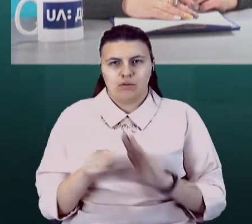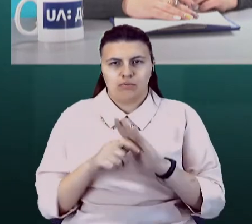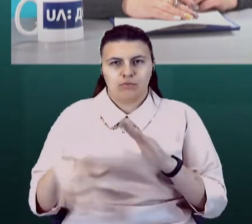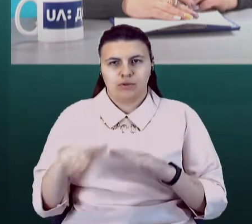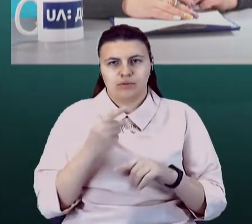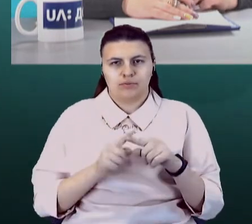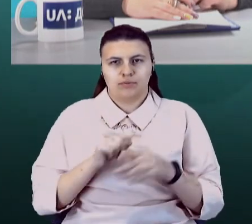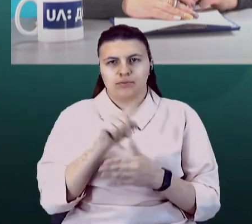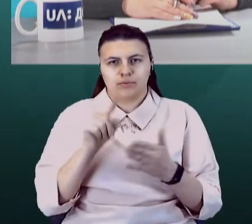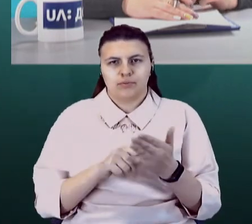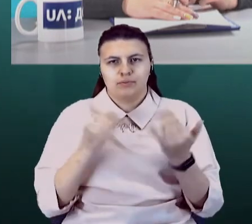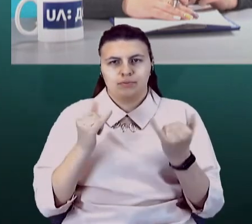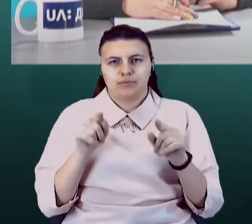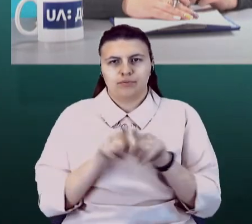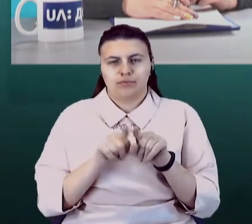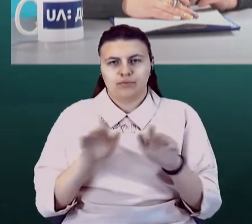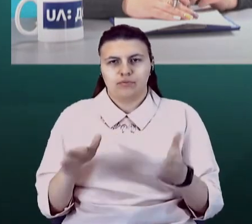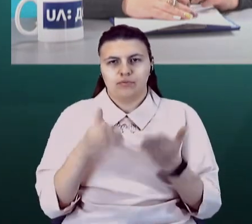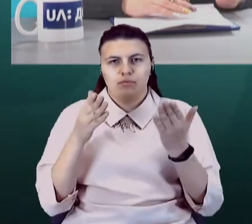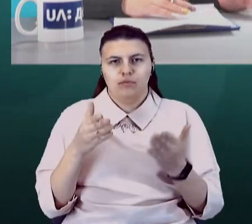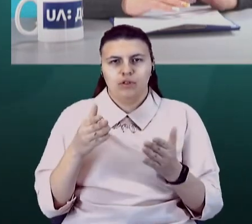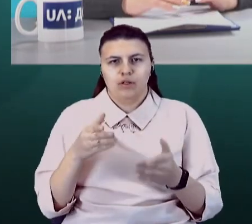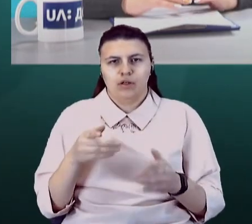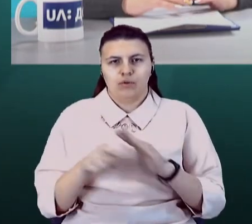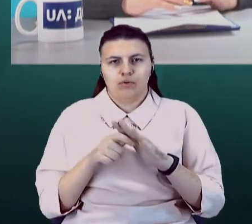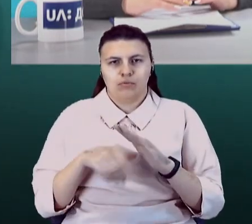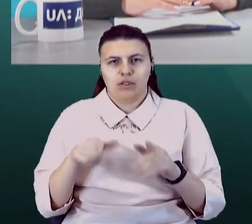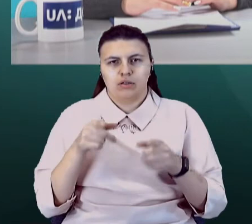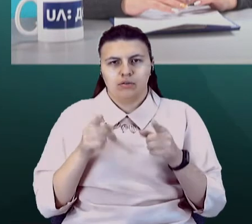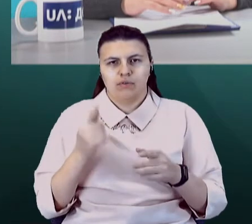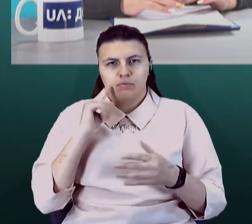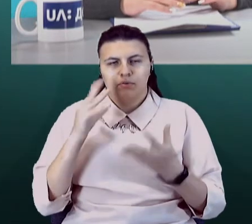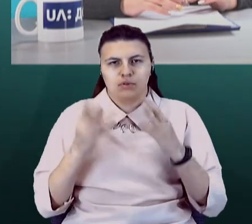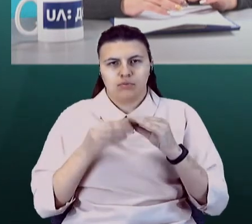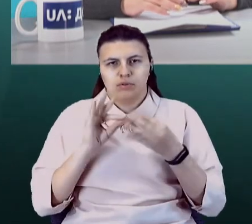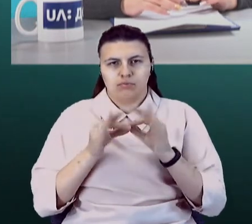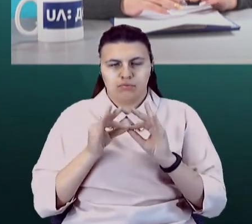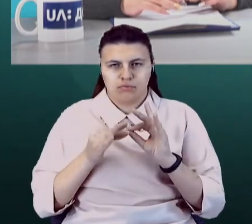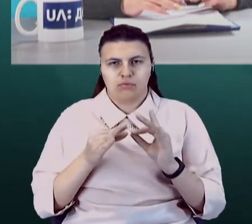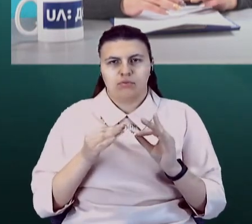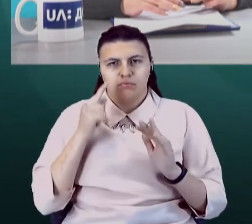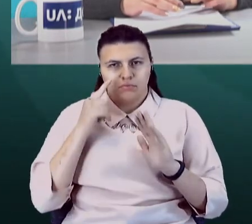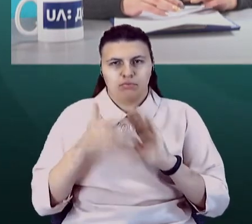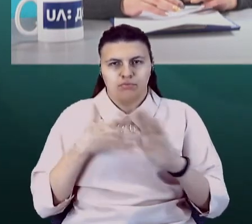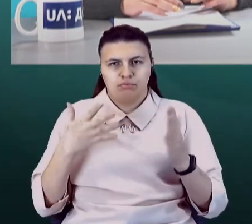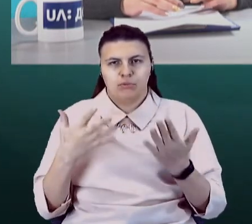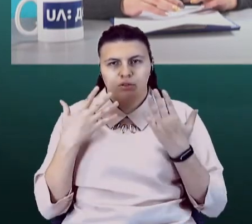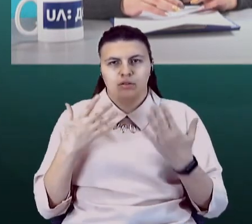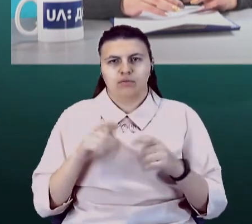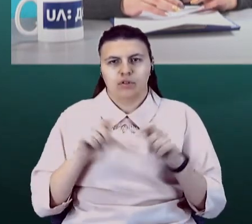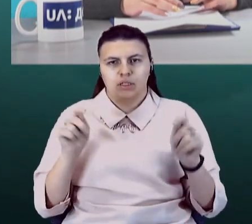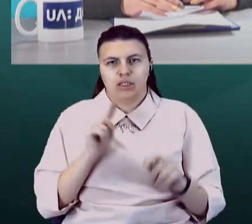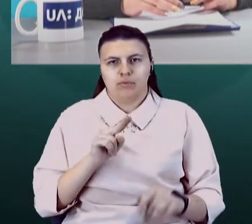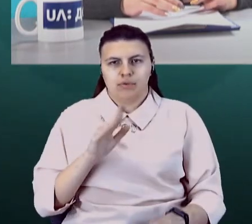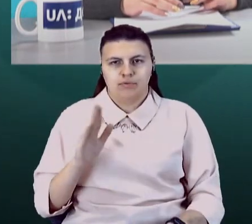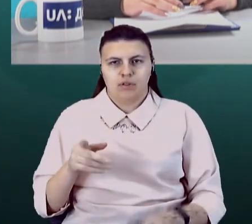ви також піднімали в ефірі «Донбас і реалії». Вам зрозуміла взагалі логіка відкриття КПВВ? Ви знаєте, насправді